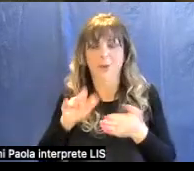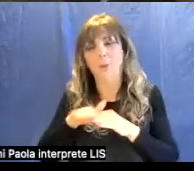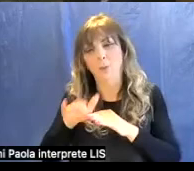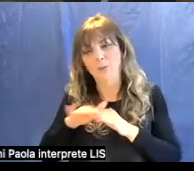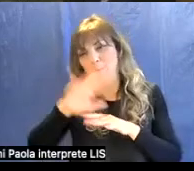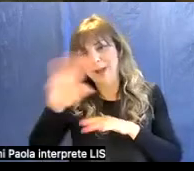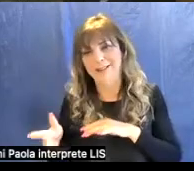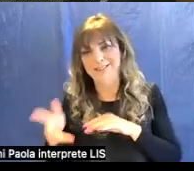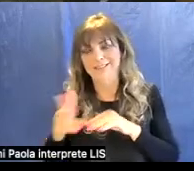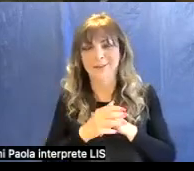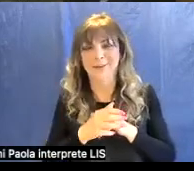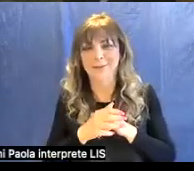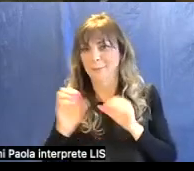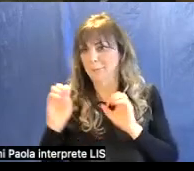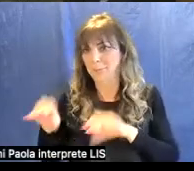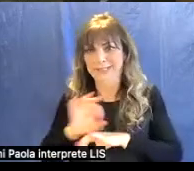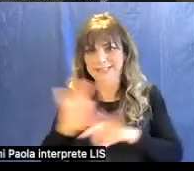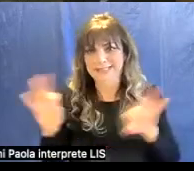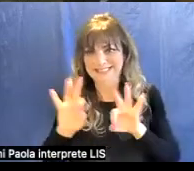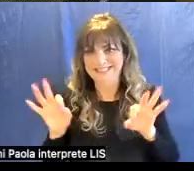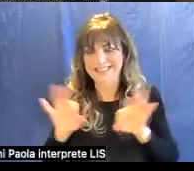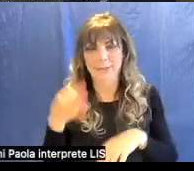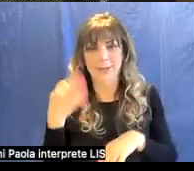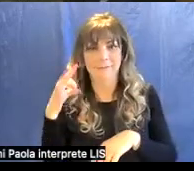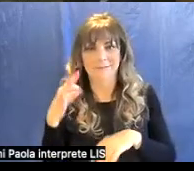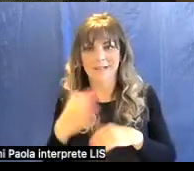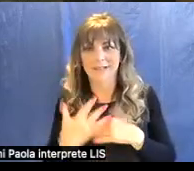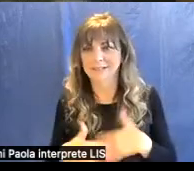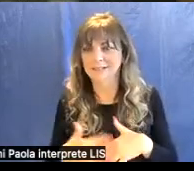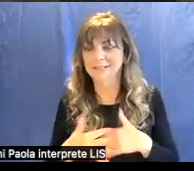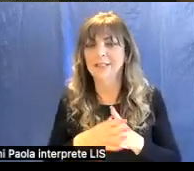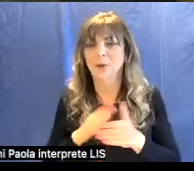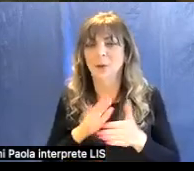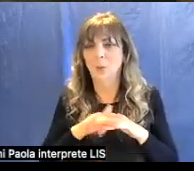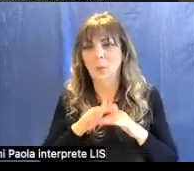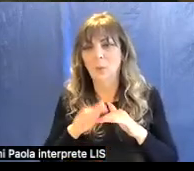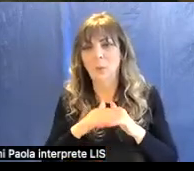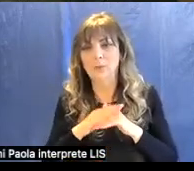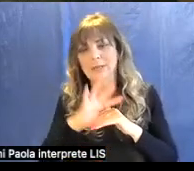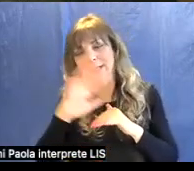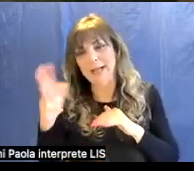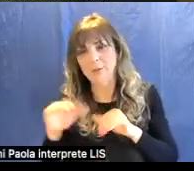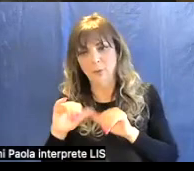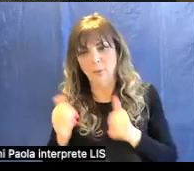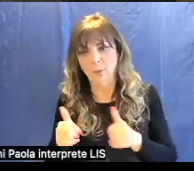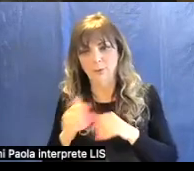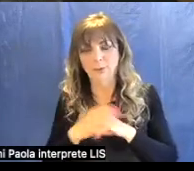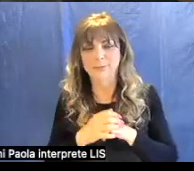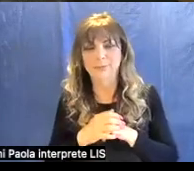non si butta nulla in questi casi quindi viene riutilizzato in altra maniera